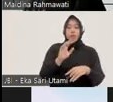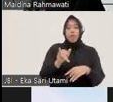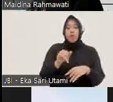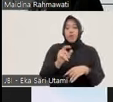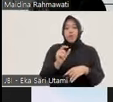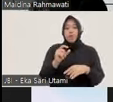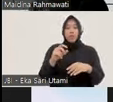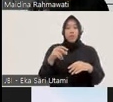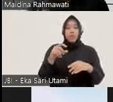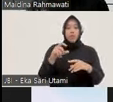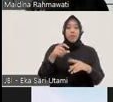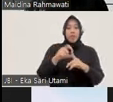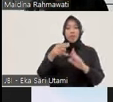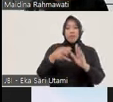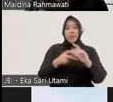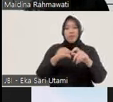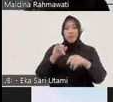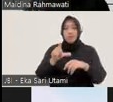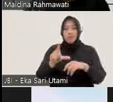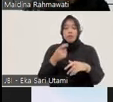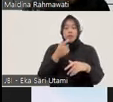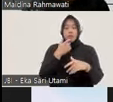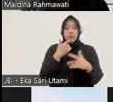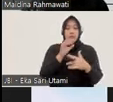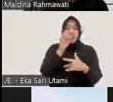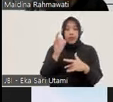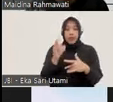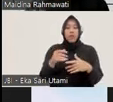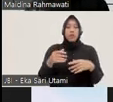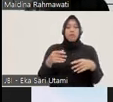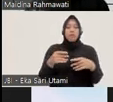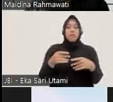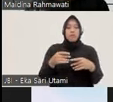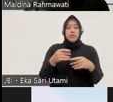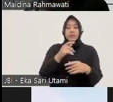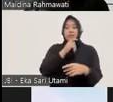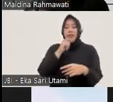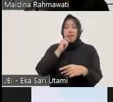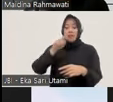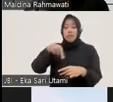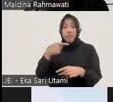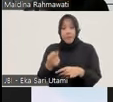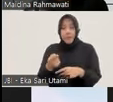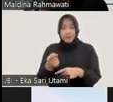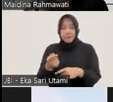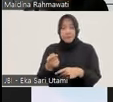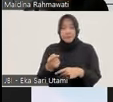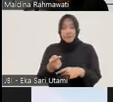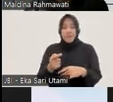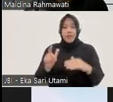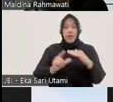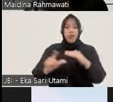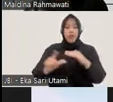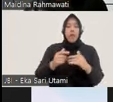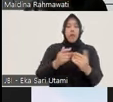apa namanya tinggal literatur soal restoratif dia bisa diterapkan bahkan sampai dengan level setelah putusan